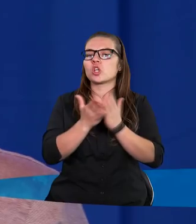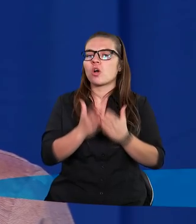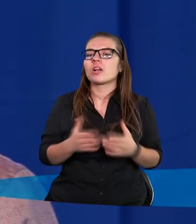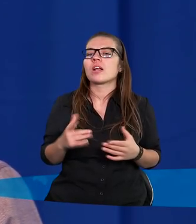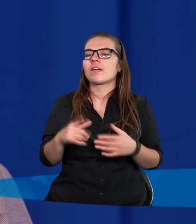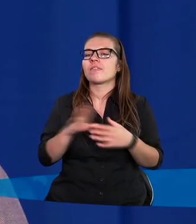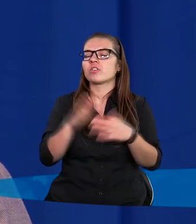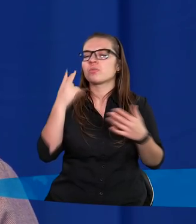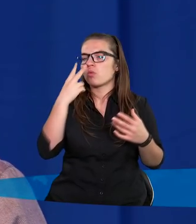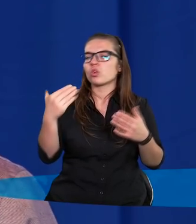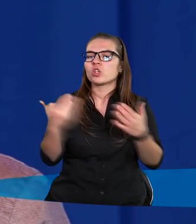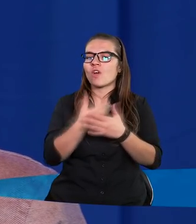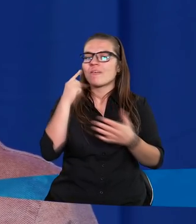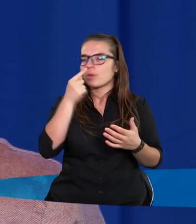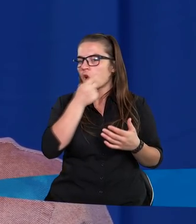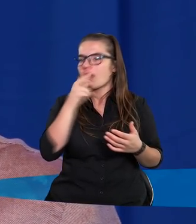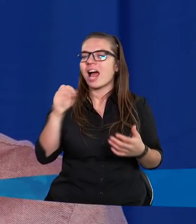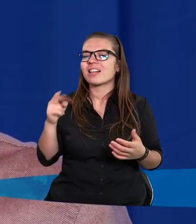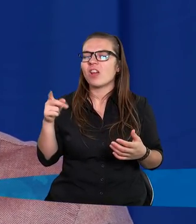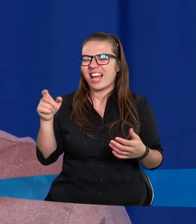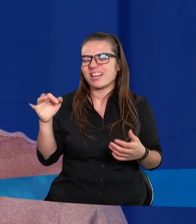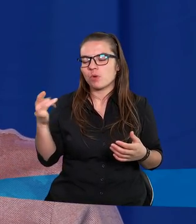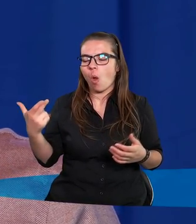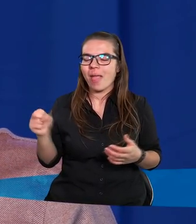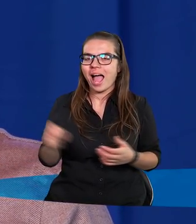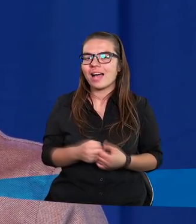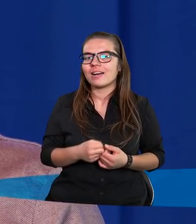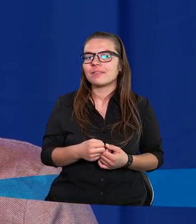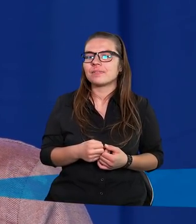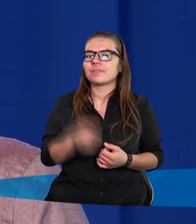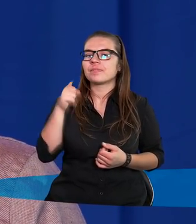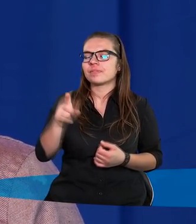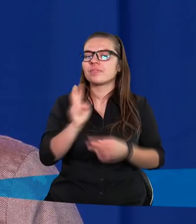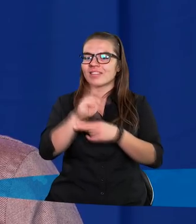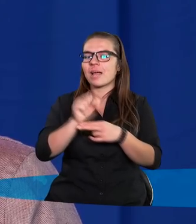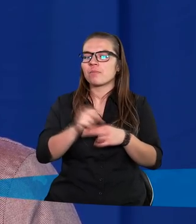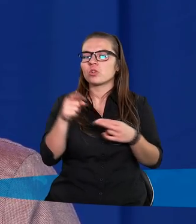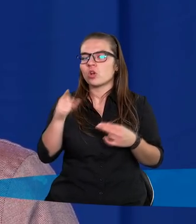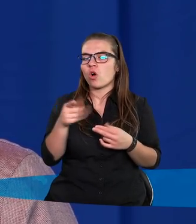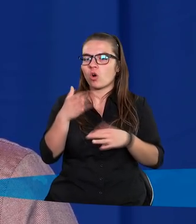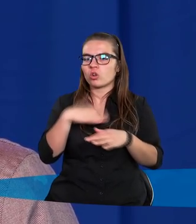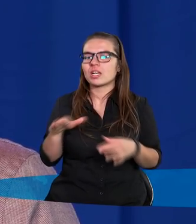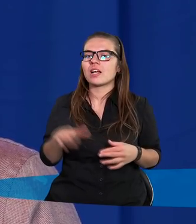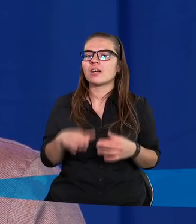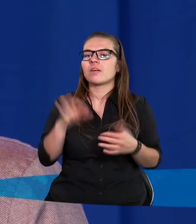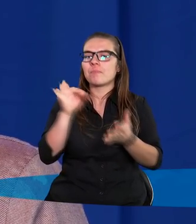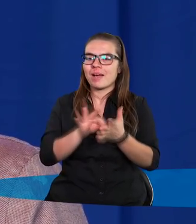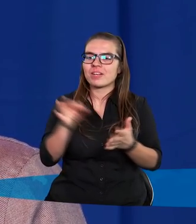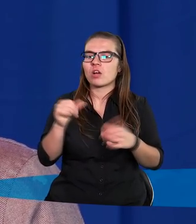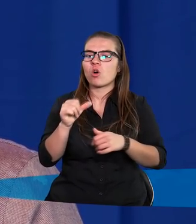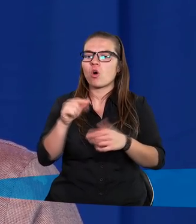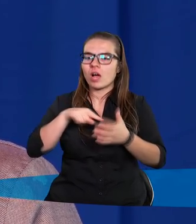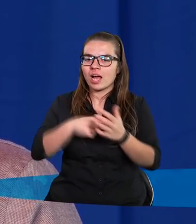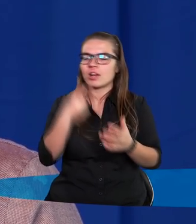Spójrz Nowymi Oczyma autorstwa Taja Gibsona i taki wstęp do rozdziału. Pewnego razu